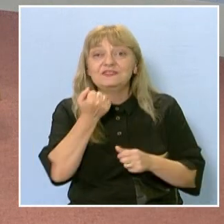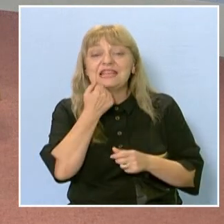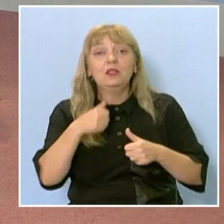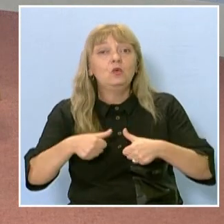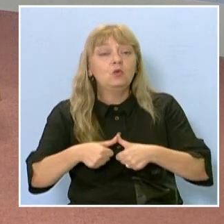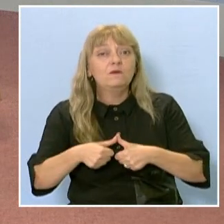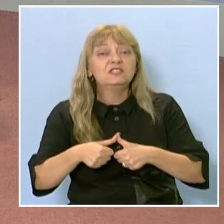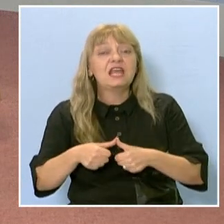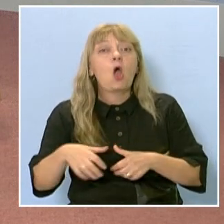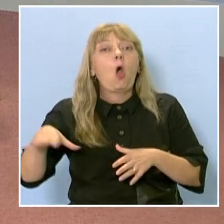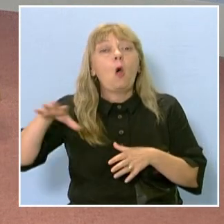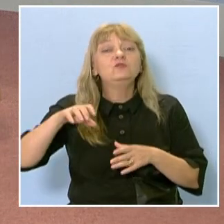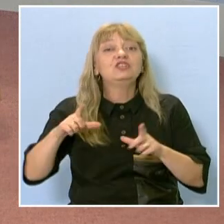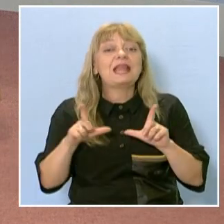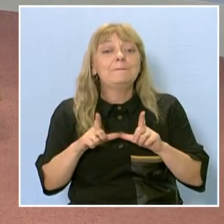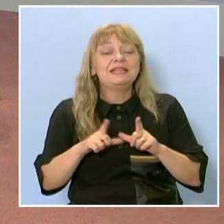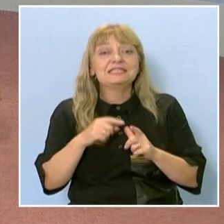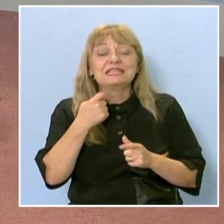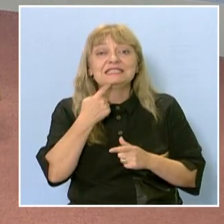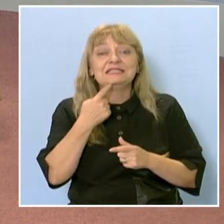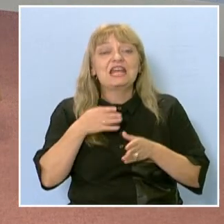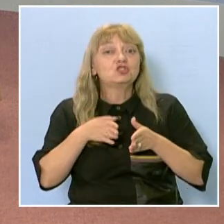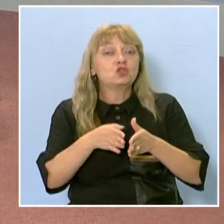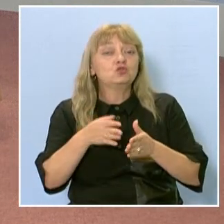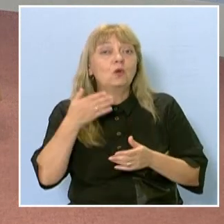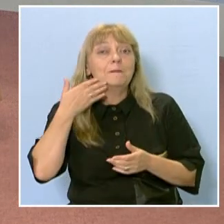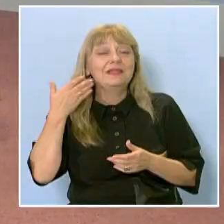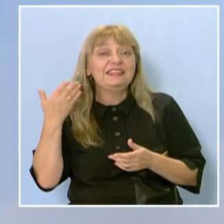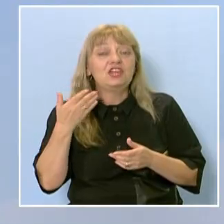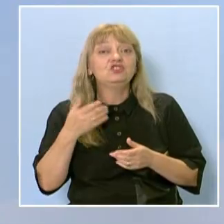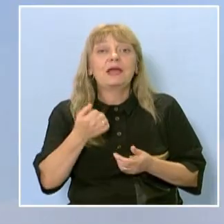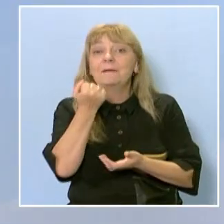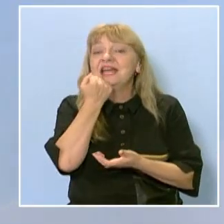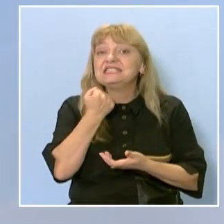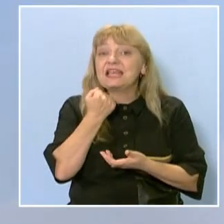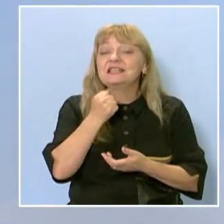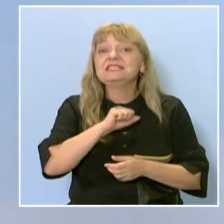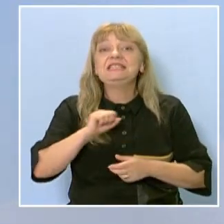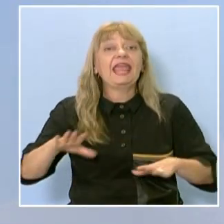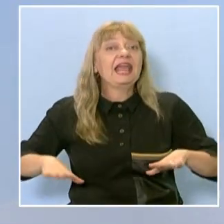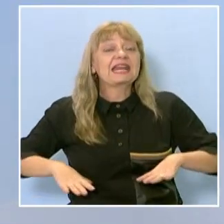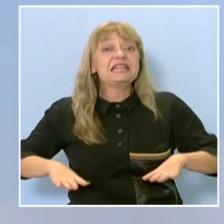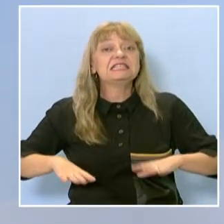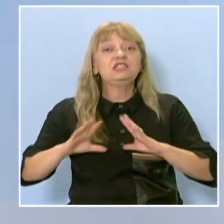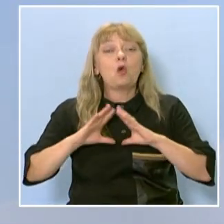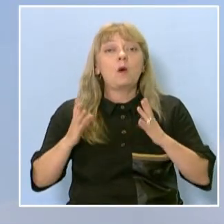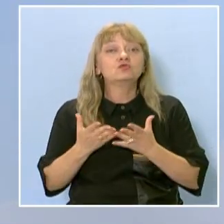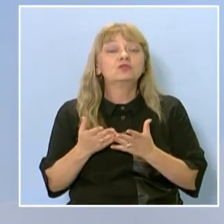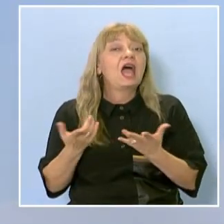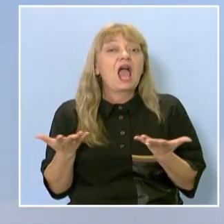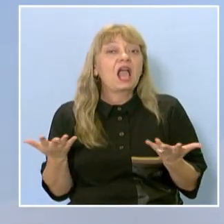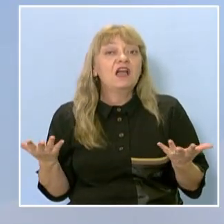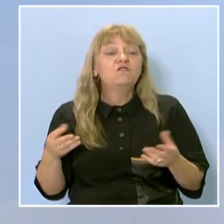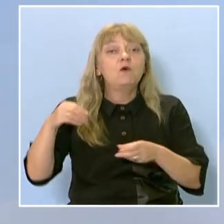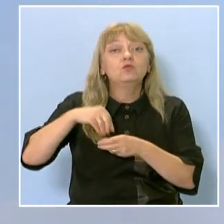вертикалното земеделие, насочено към младежи в селските и градските общности. Какво включи това обучение? И всъщност